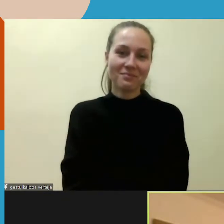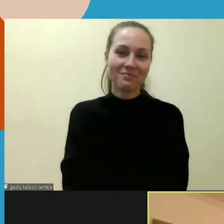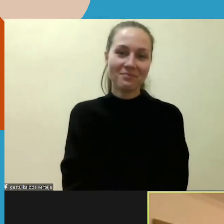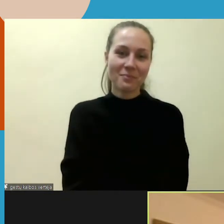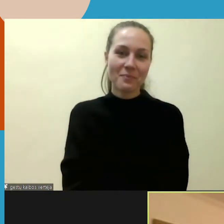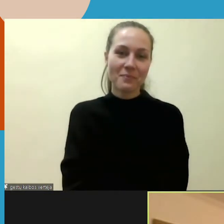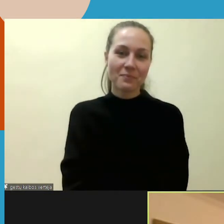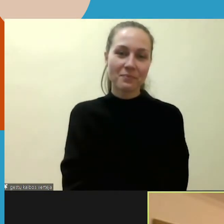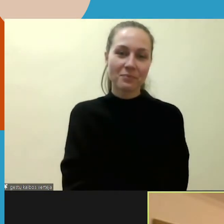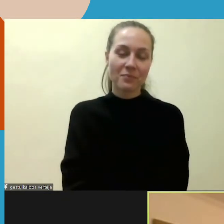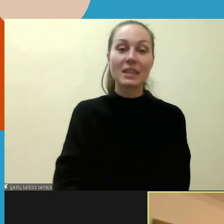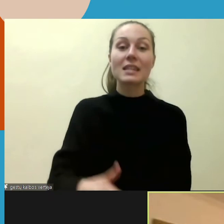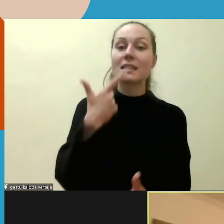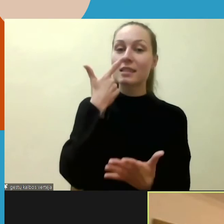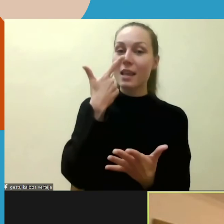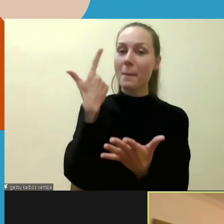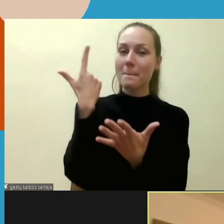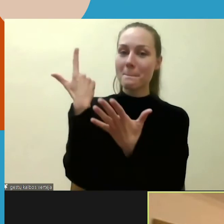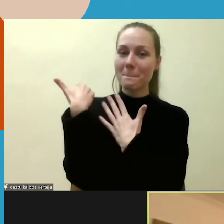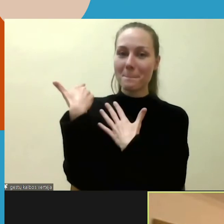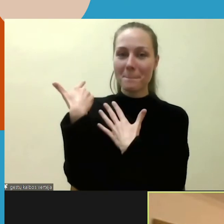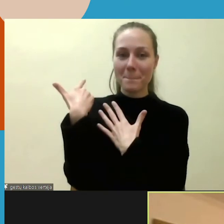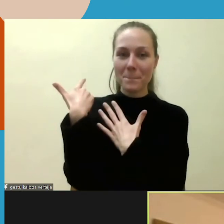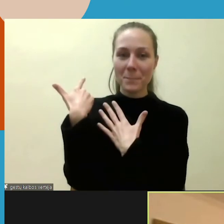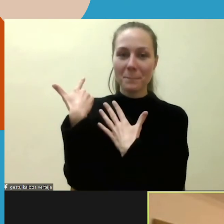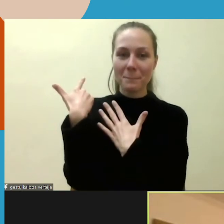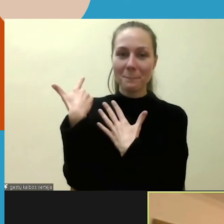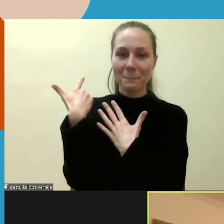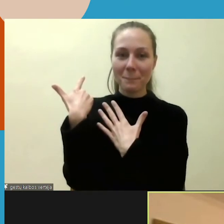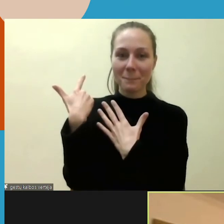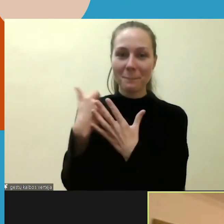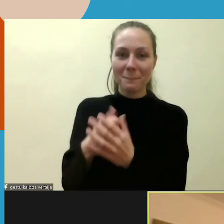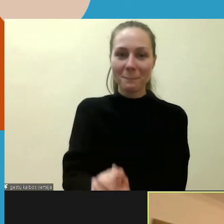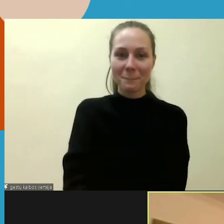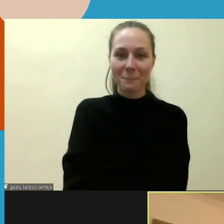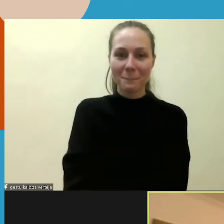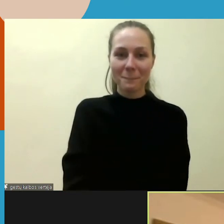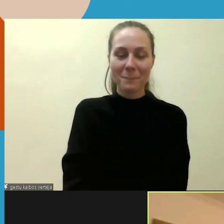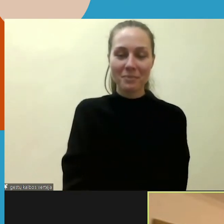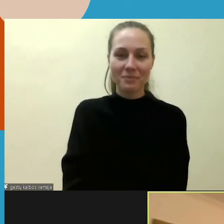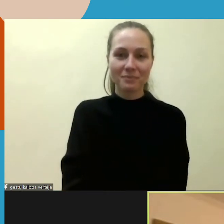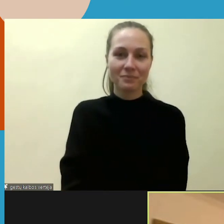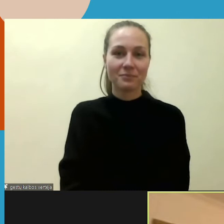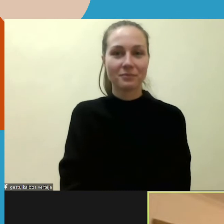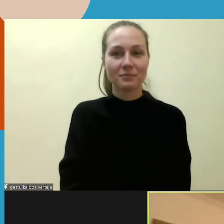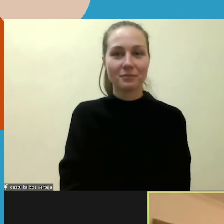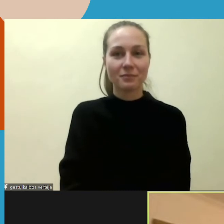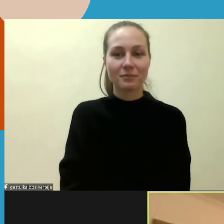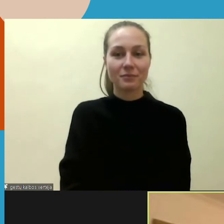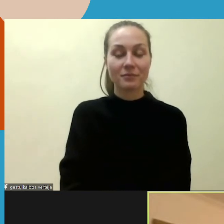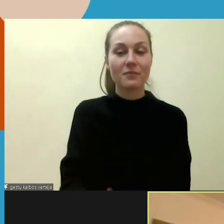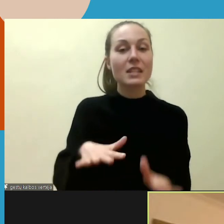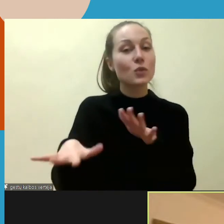Prieš septynierius metus mes buvome panašioje